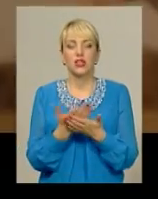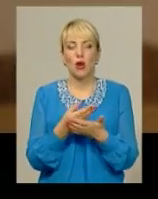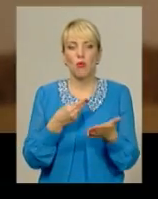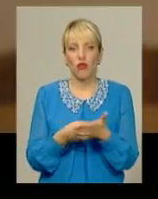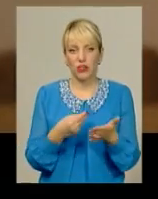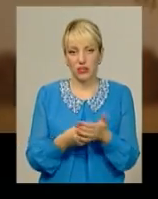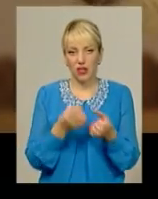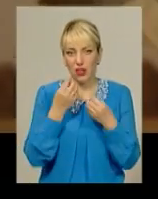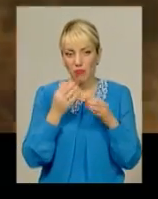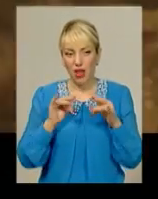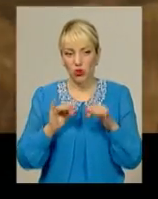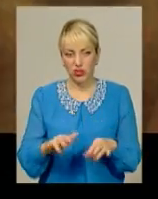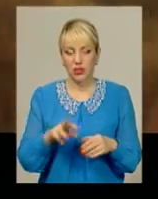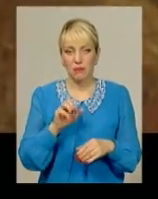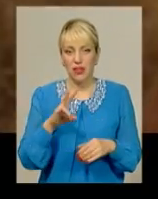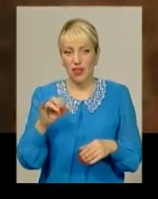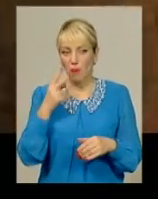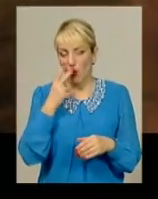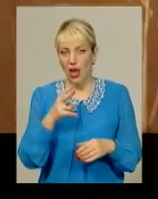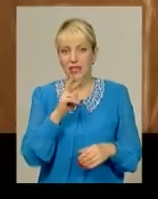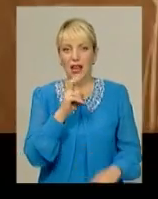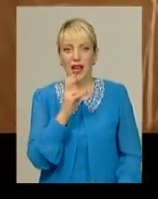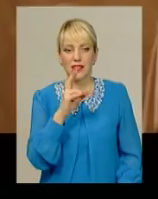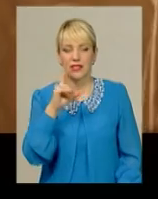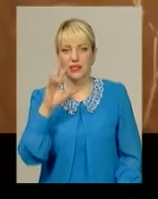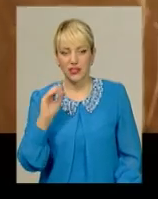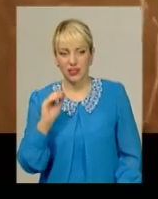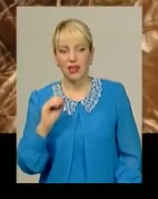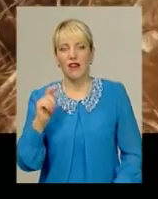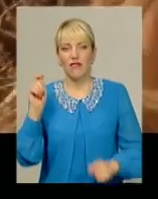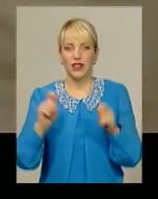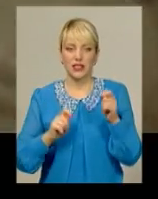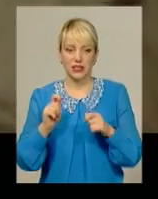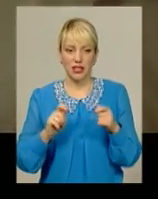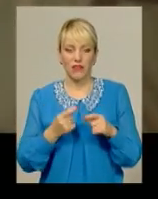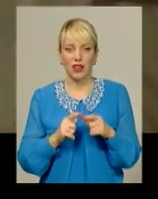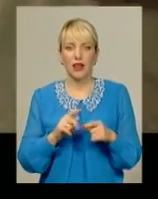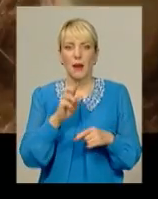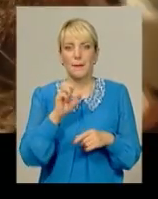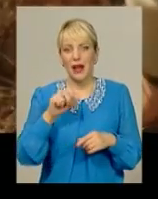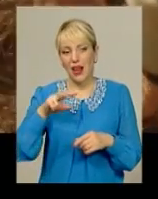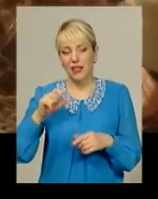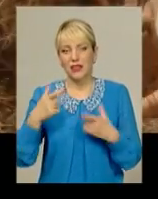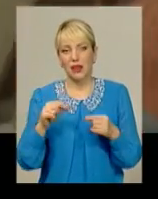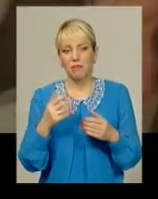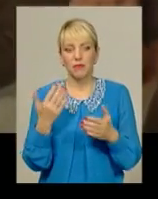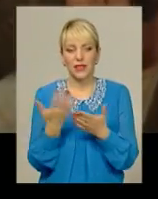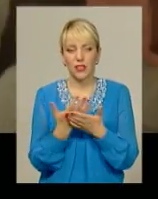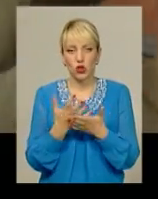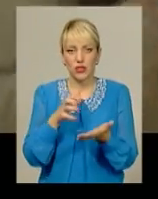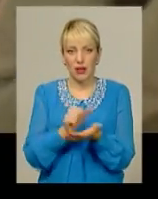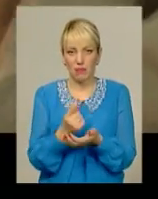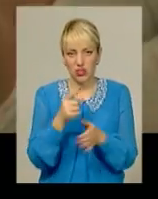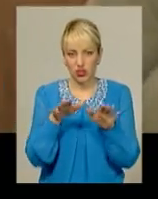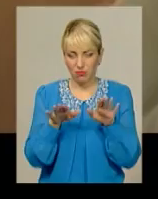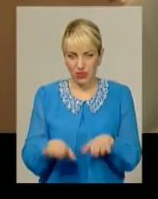благодійники. Міну вже показували на Каннському фестивалі та б'єннали на Балі, де кіно посіло перше місце у номінації «Іноземний короткий